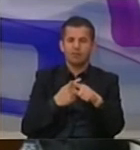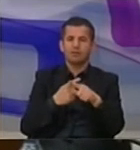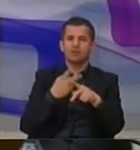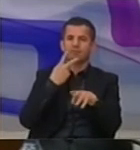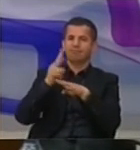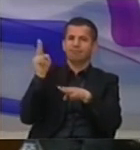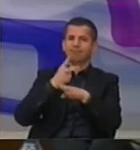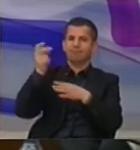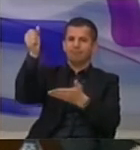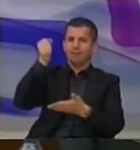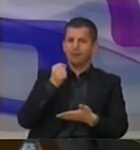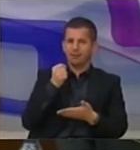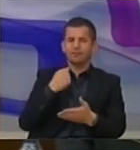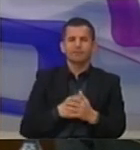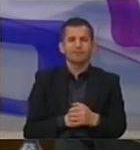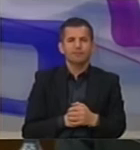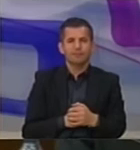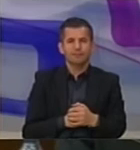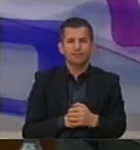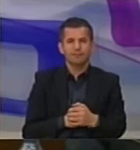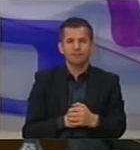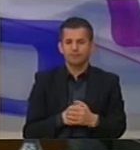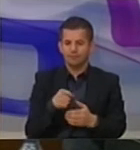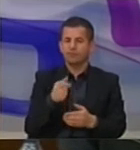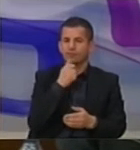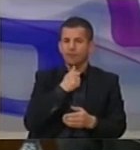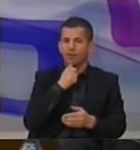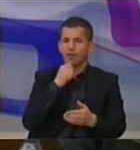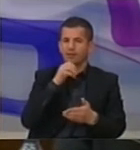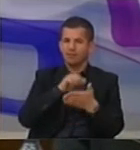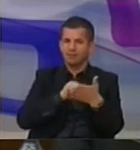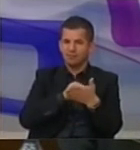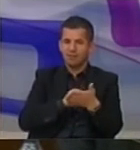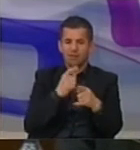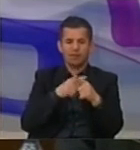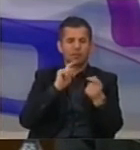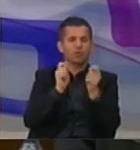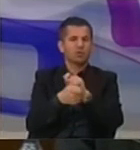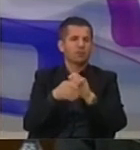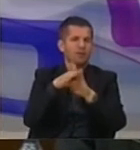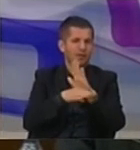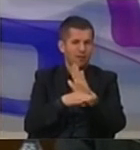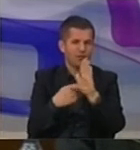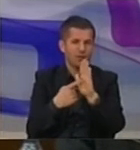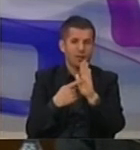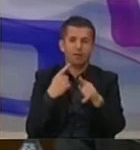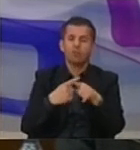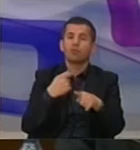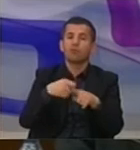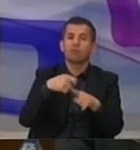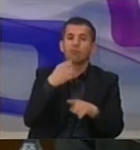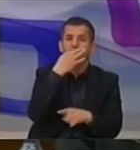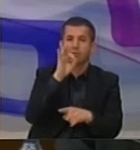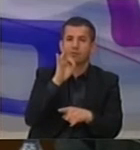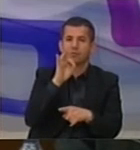investitorve të huaj. Zgjerimin e bazë të atimore, përmet reforme fiskale dhe përmjërshimit në inkasim në